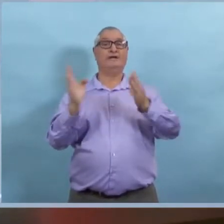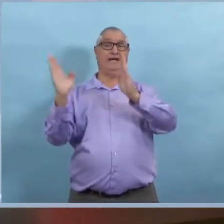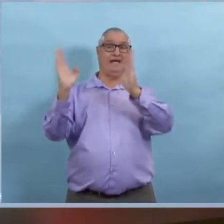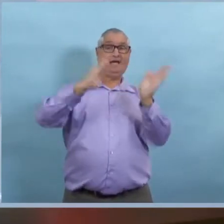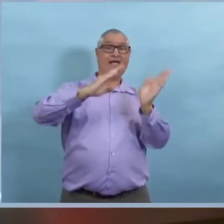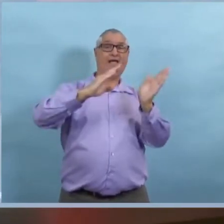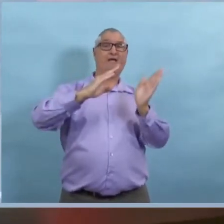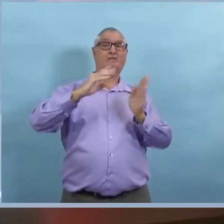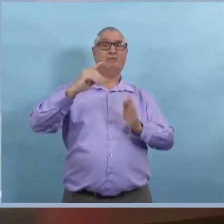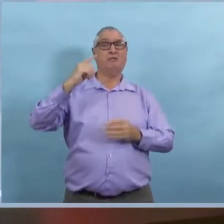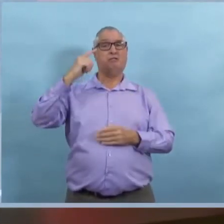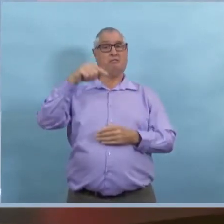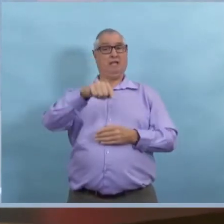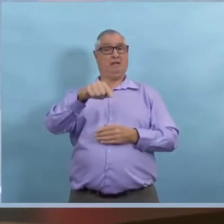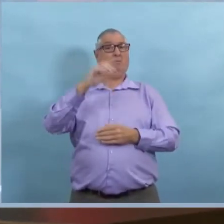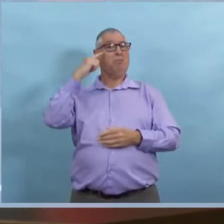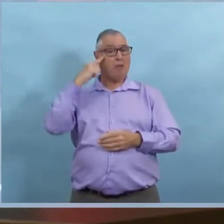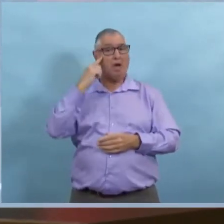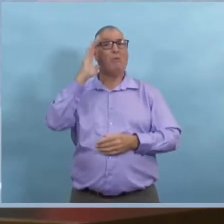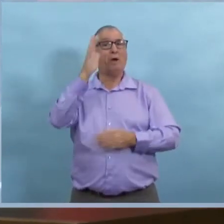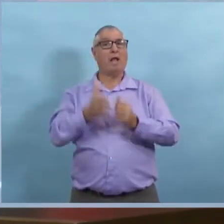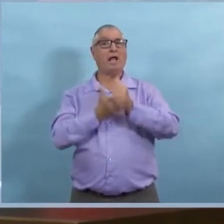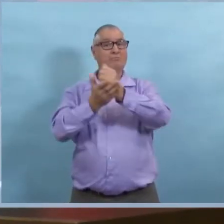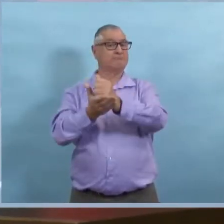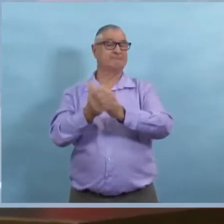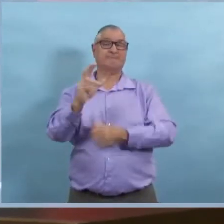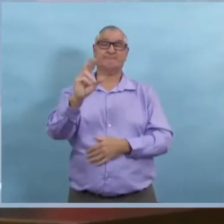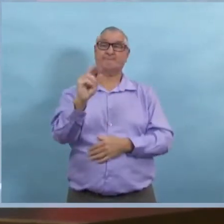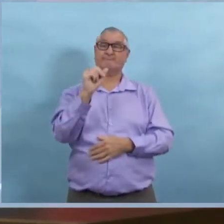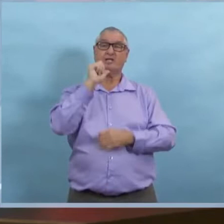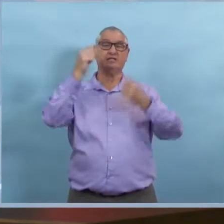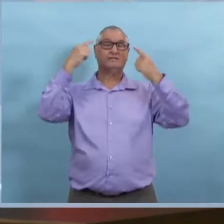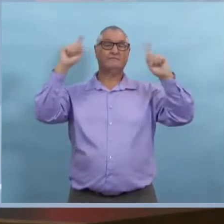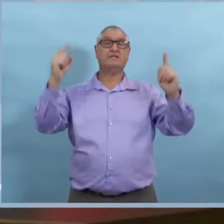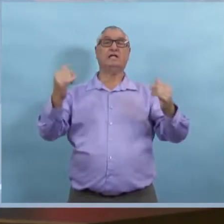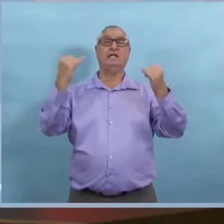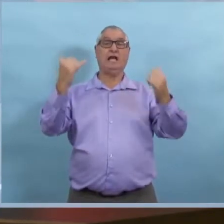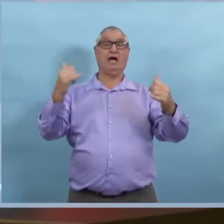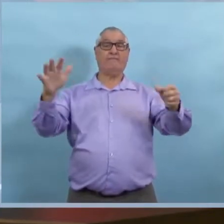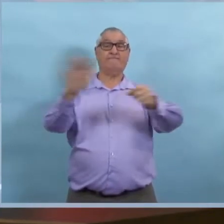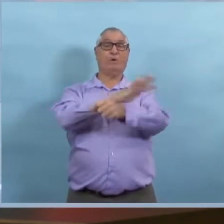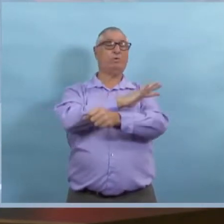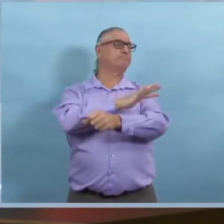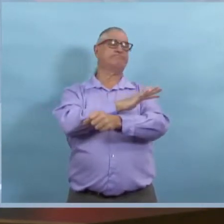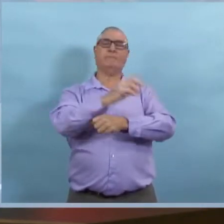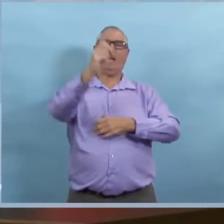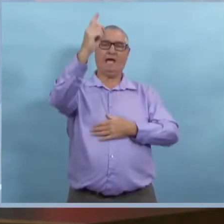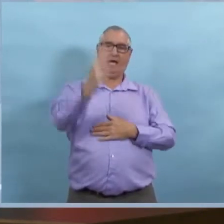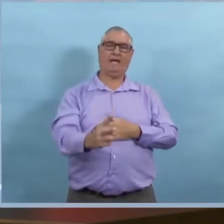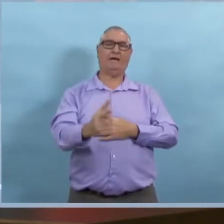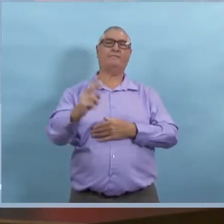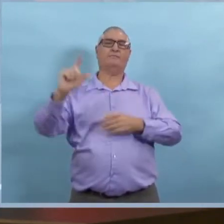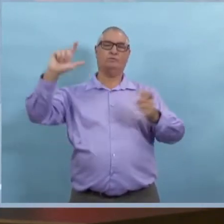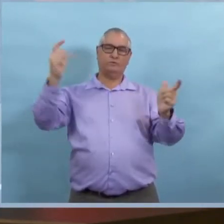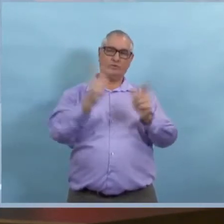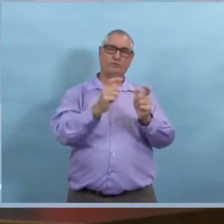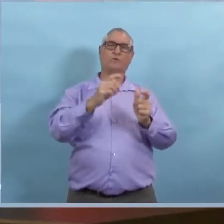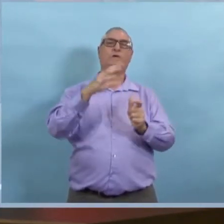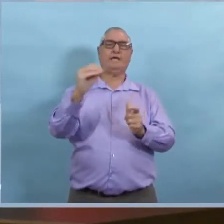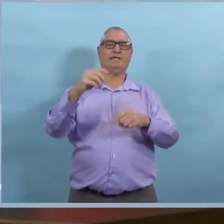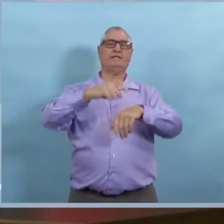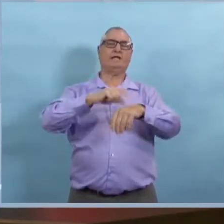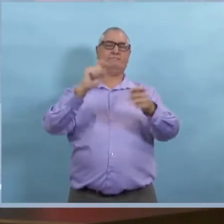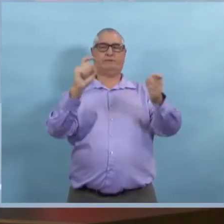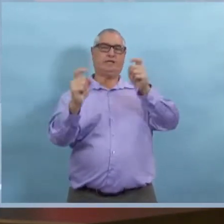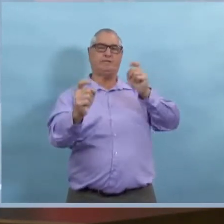pouvait servir de l'alcool et on pensait que c'était une étape importante. Mais maintenant, on a diminué la capacité à 50 % et on a aussi